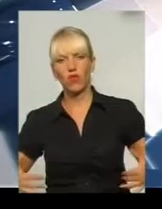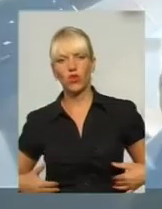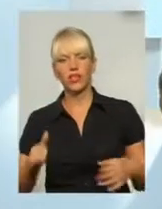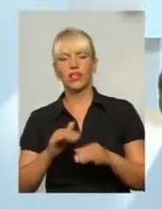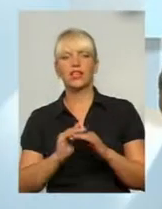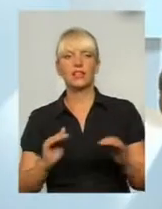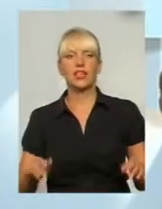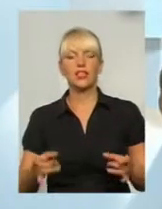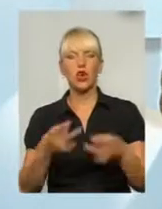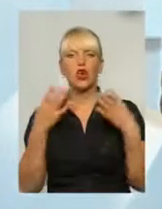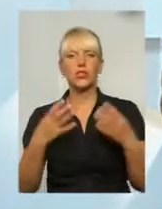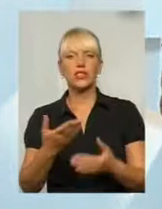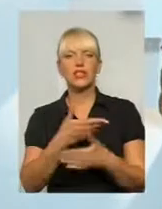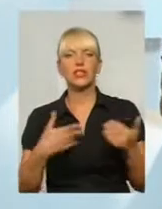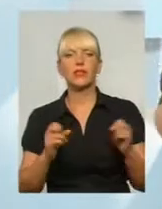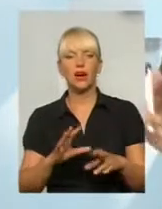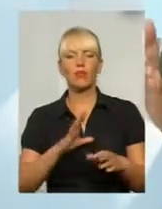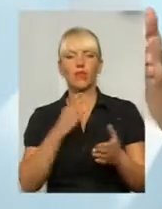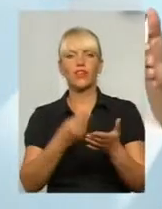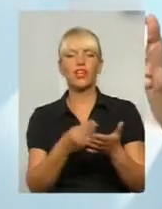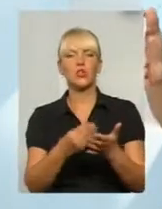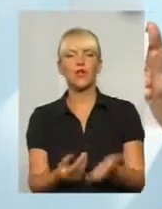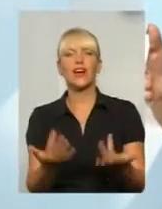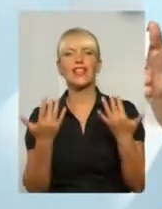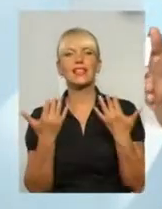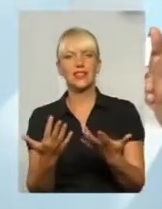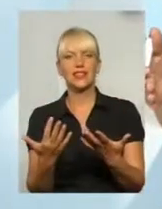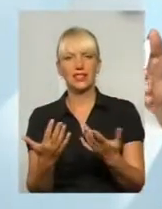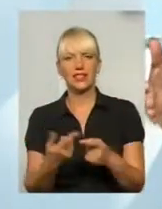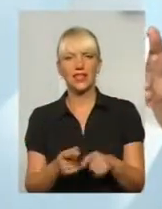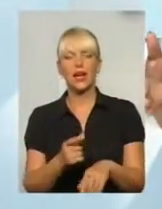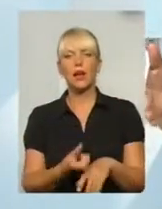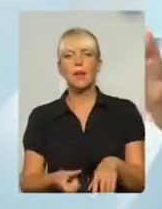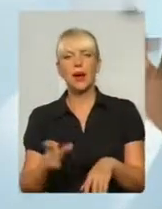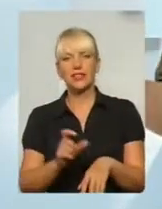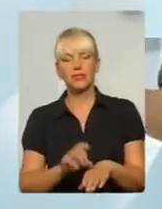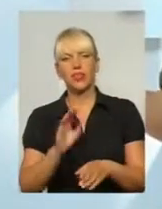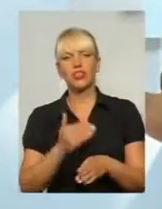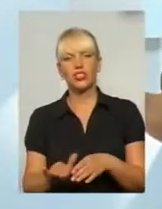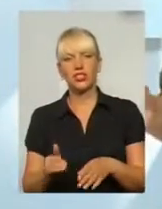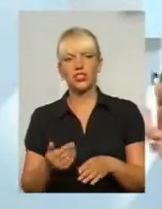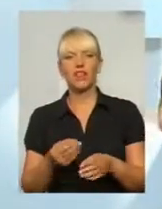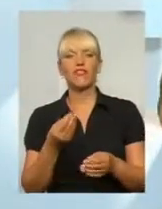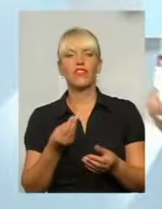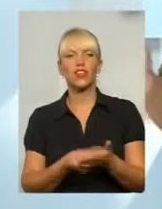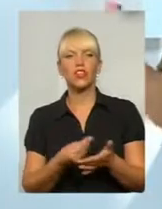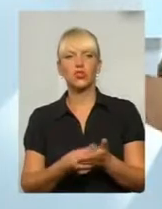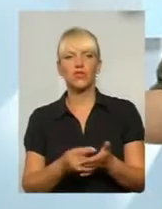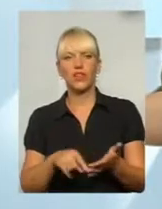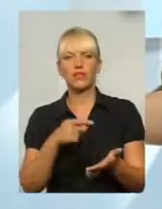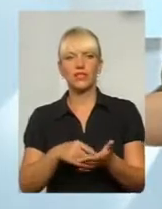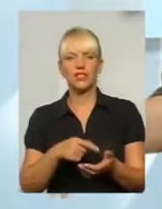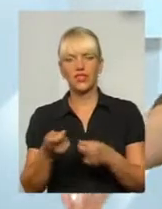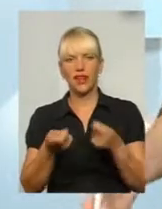ще нам, як відбувалось фінансування? Скільки все ж таки максимальною частину фінансувала міська влада чи все ж таки